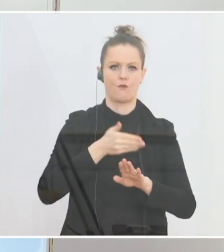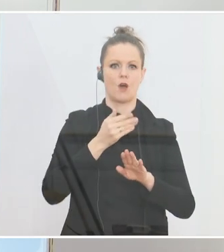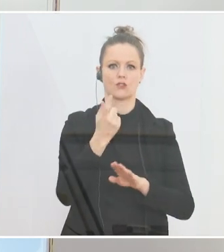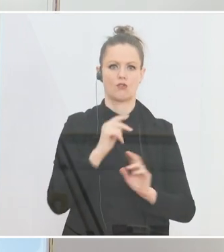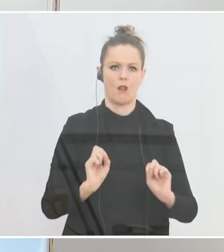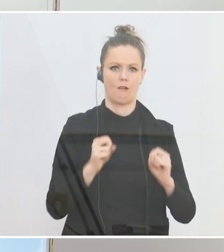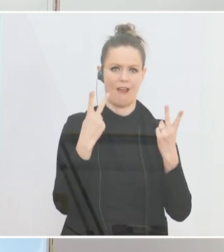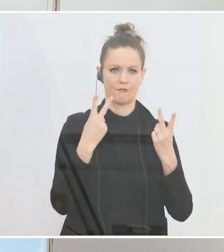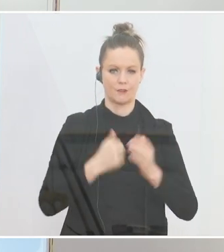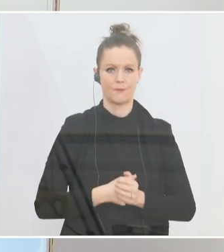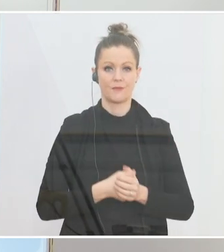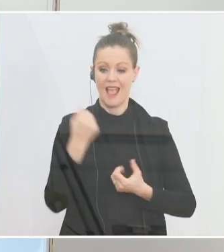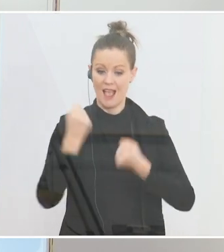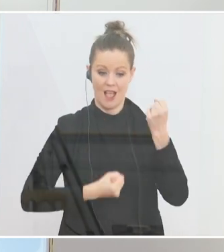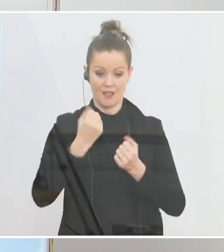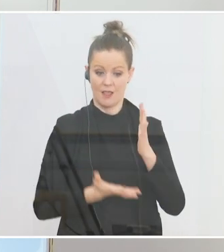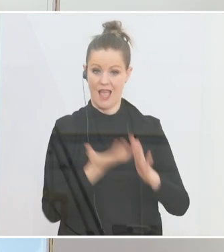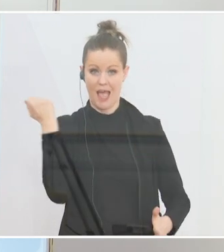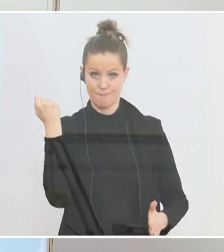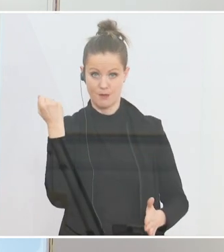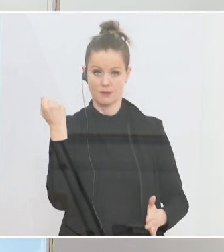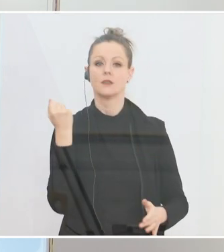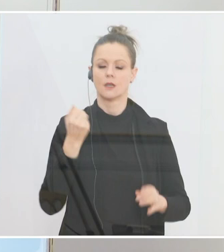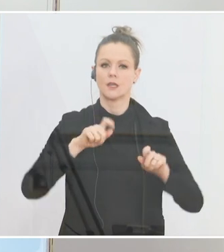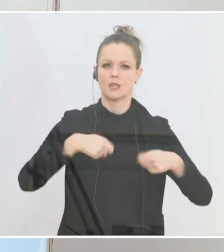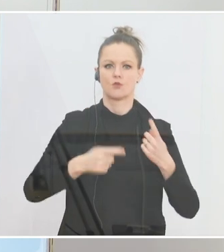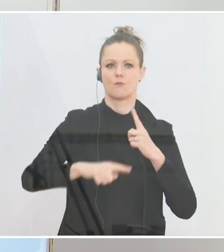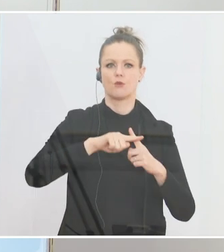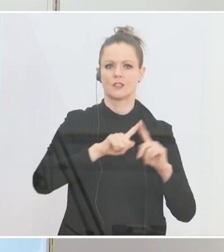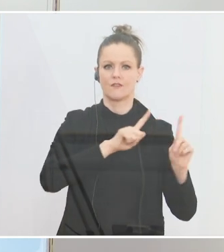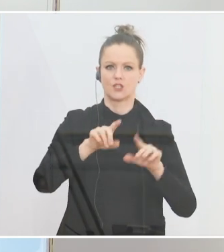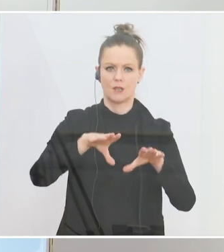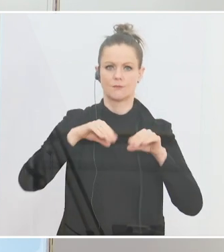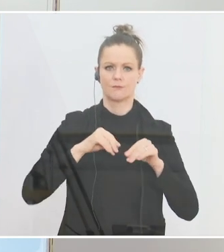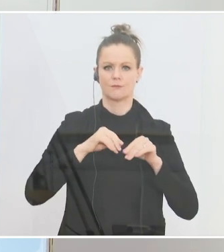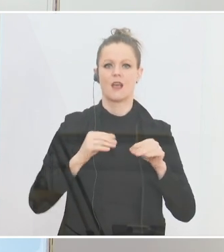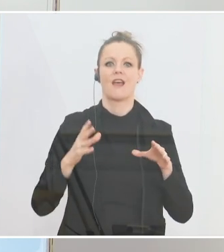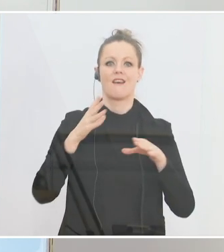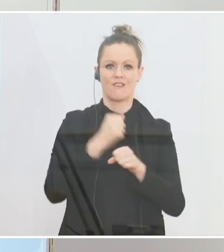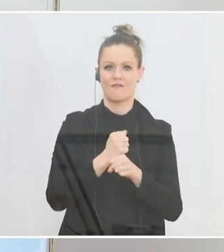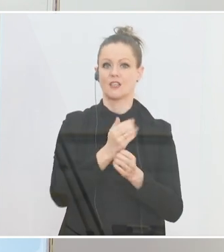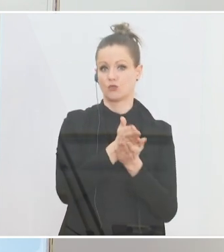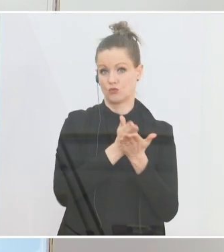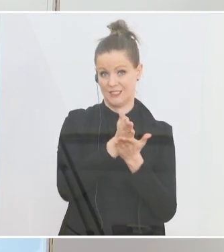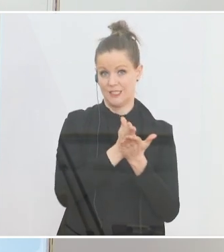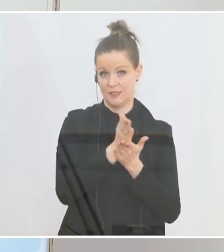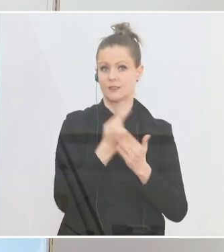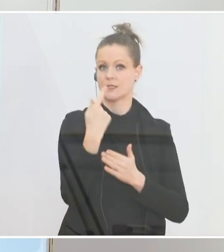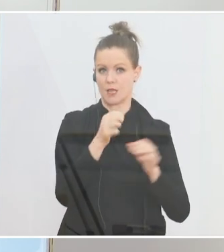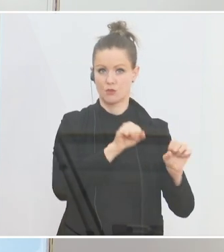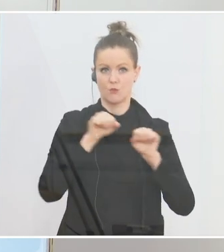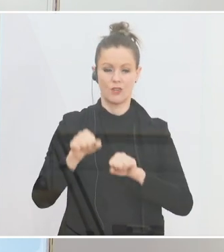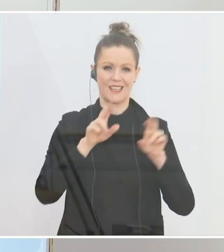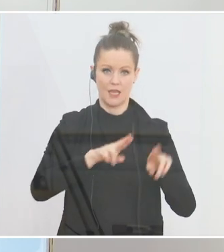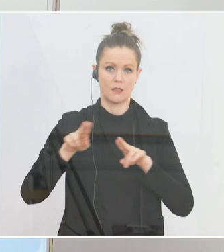Für die Beschlagnahme des Fahrzeugs gibt es bereits eine positive Stellungnahme auch des Verfassungsdienstes, die uns die Möglichkeit und die